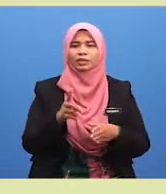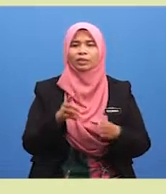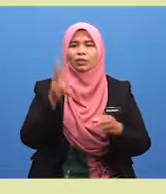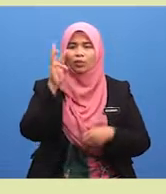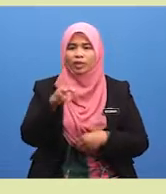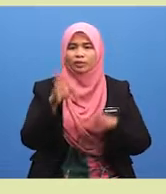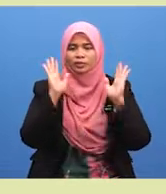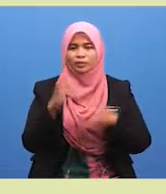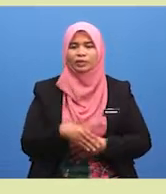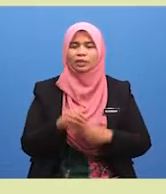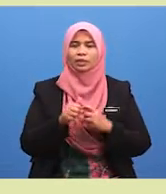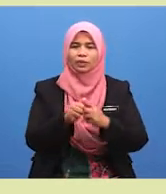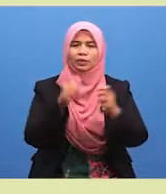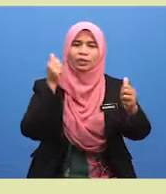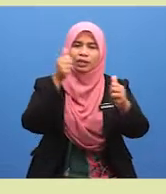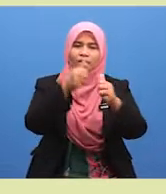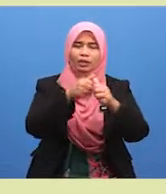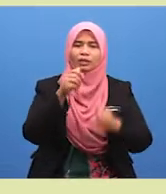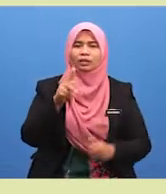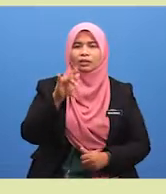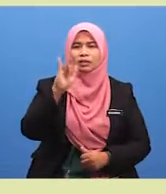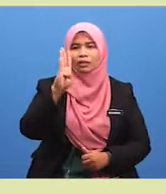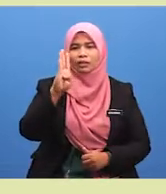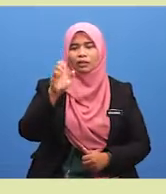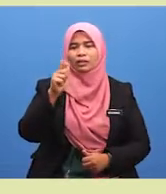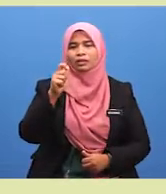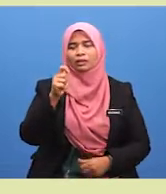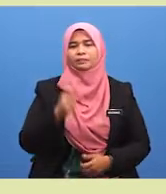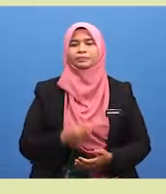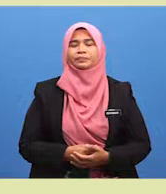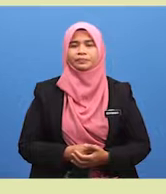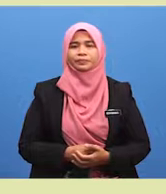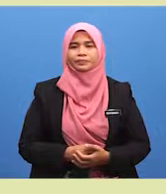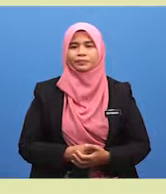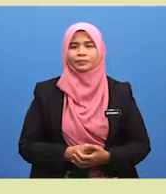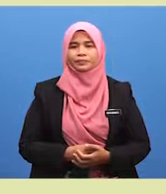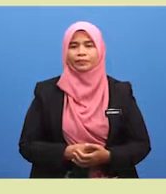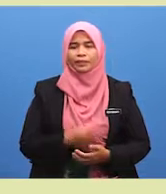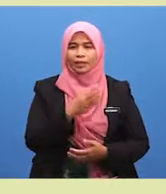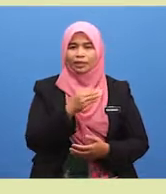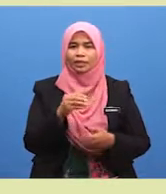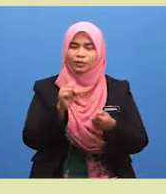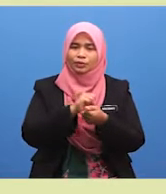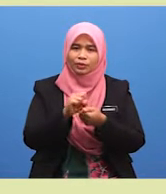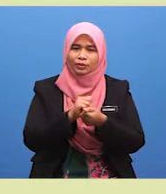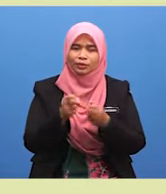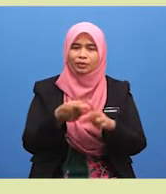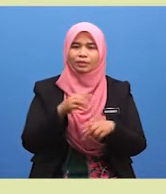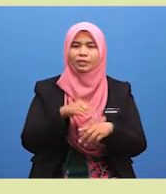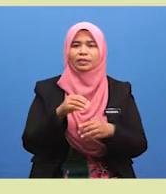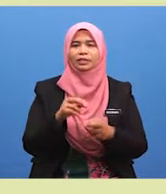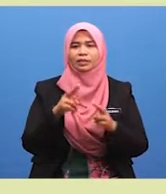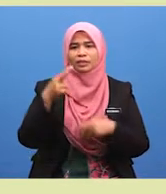wajib solat mengikut arah Qiblat yang telah ditetapkan. Dan, terlihat